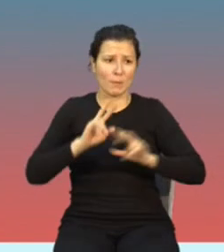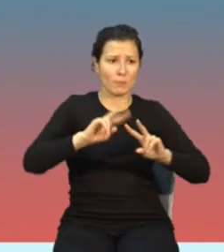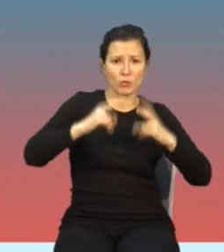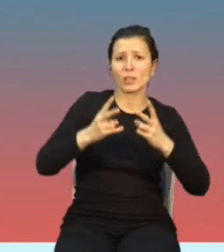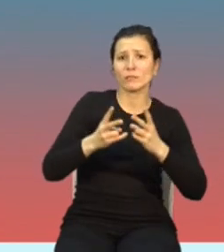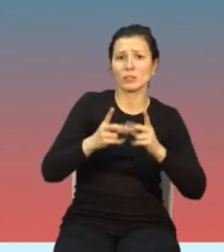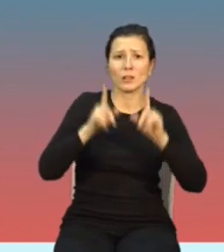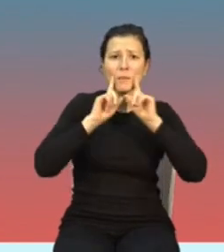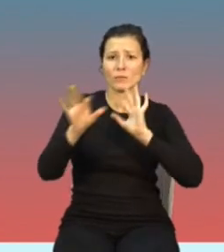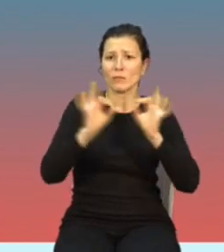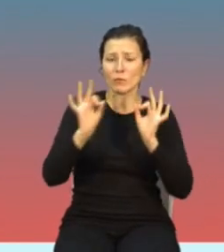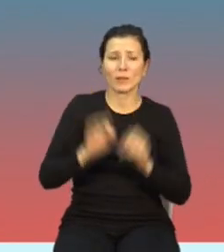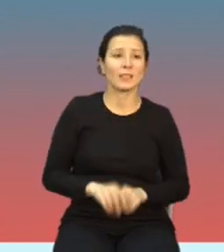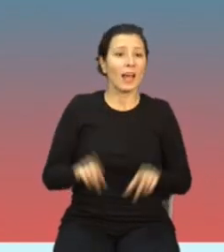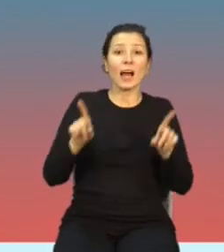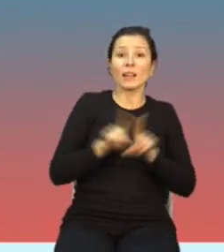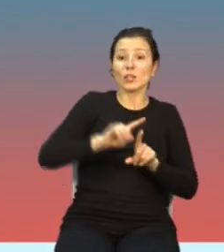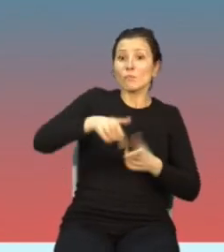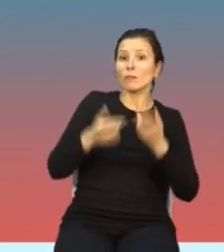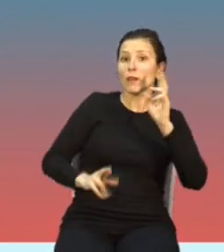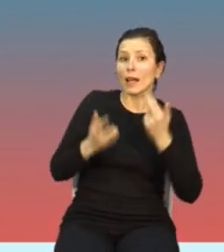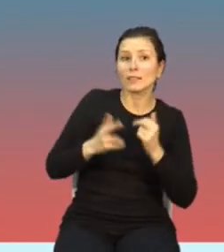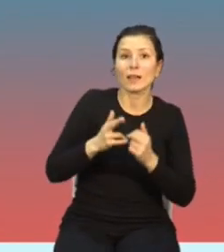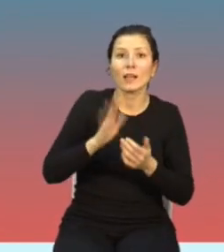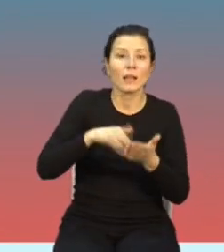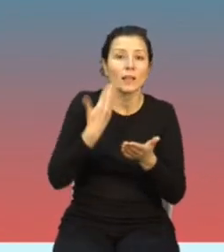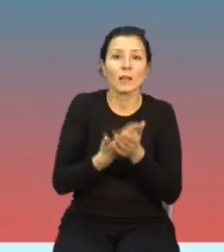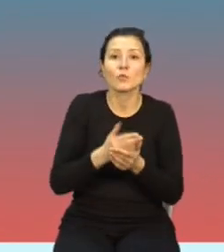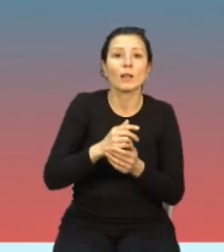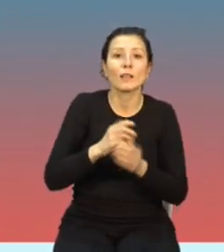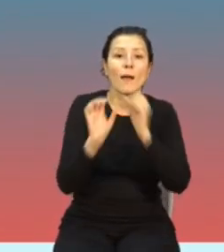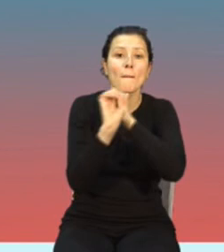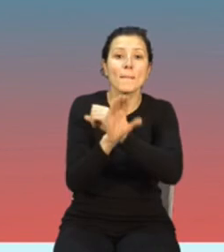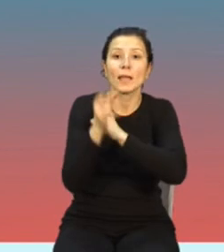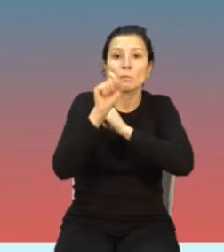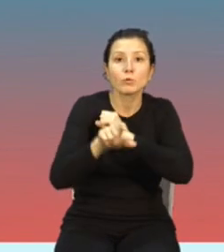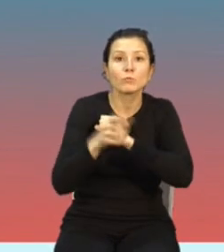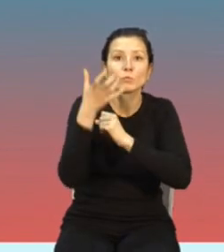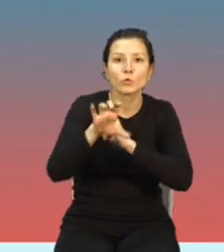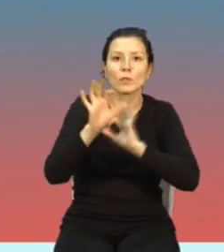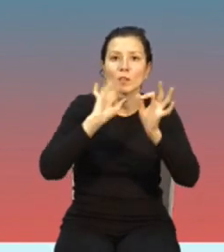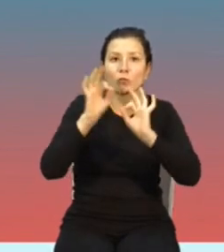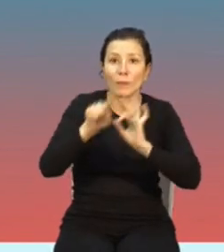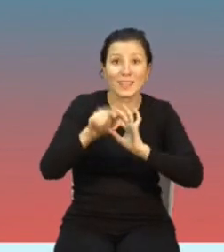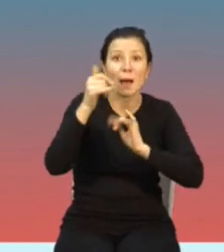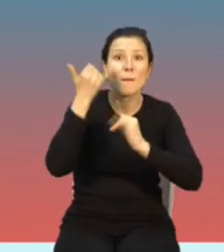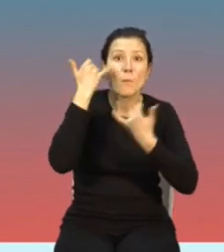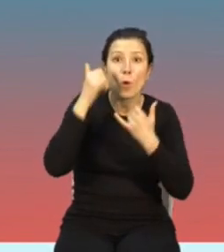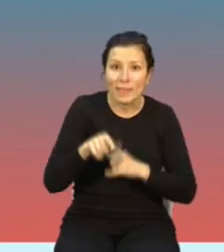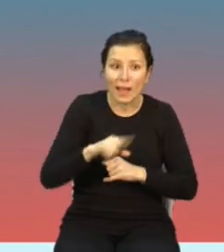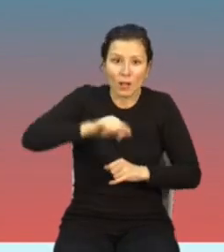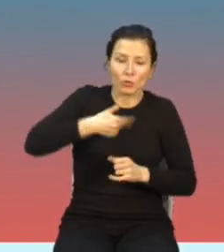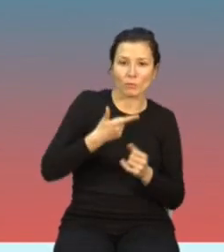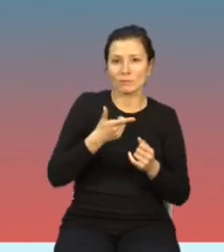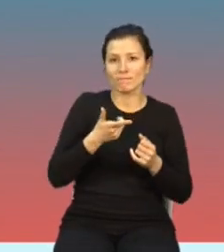Ale też reagujemy w tym przypadku, gdy w mediach pojawiają się informacje wprowadzające w błąd. I na przykład